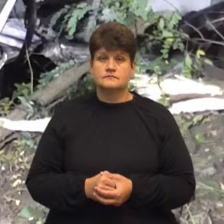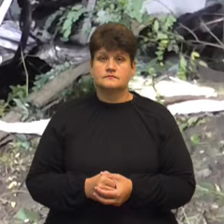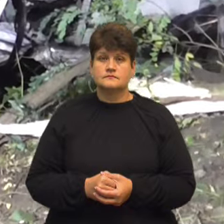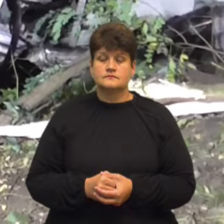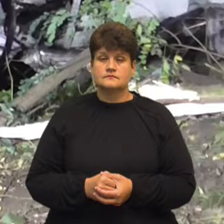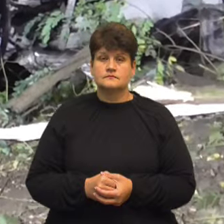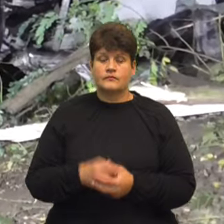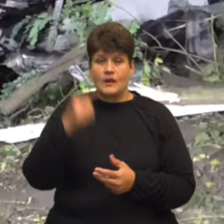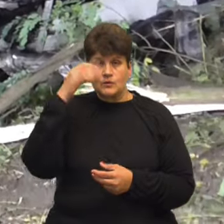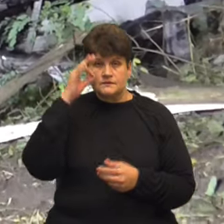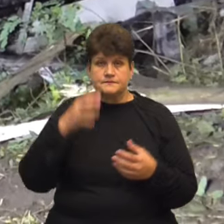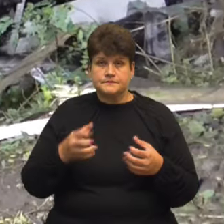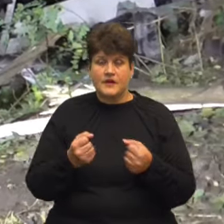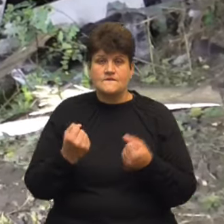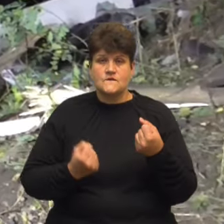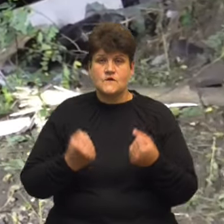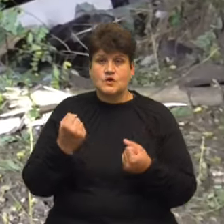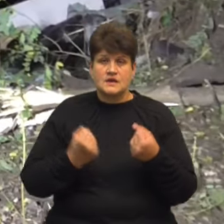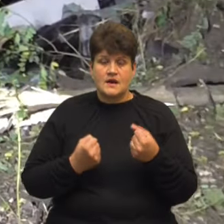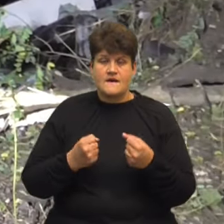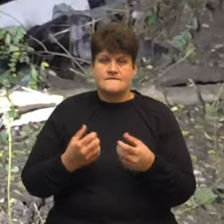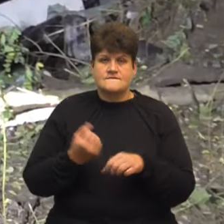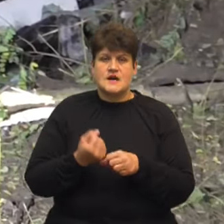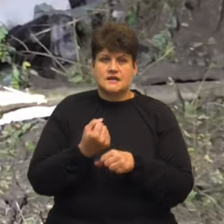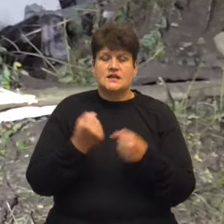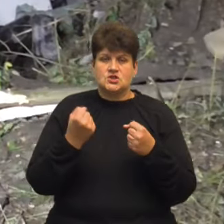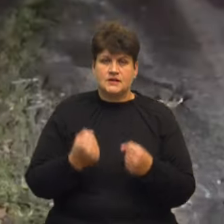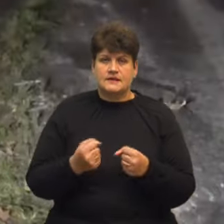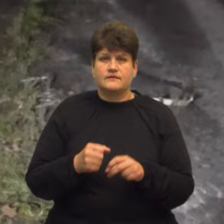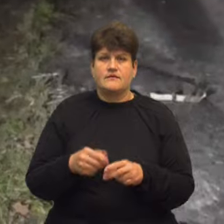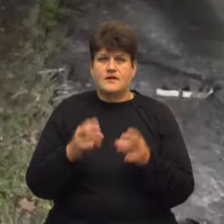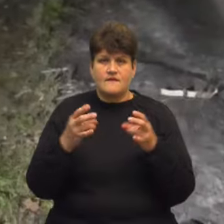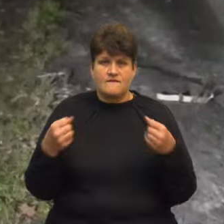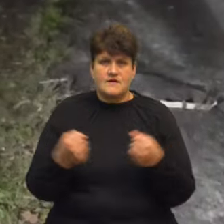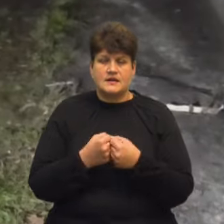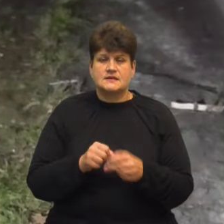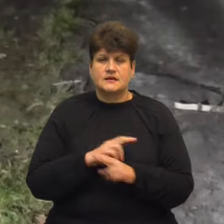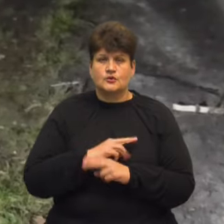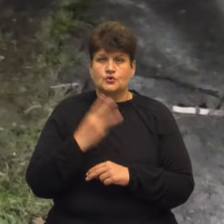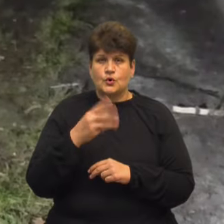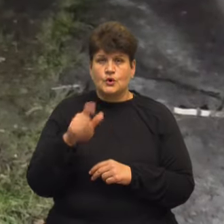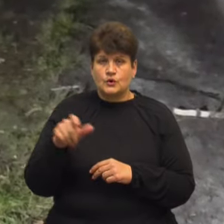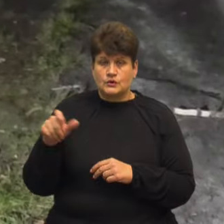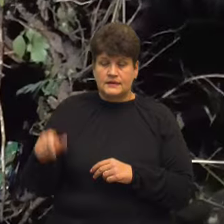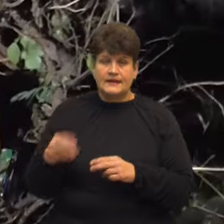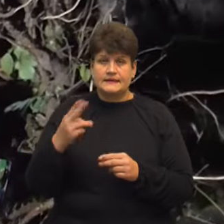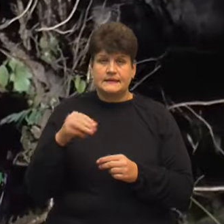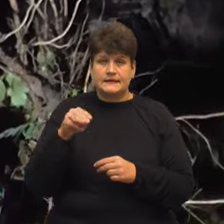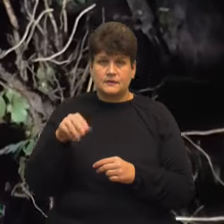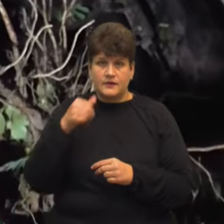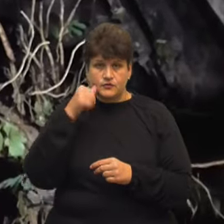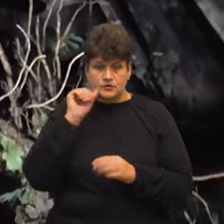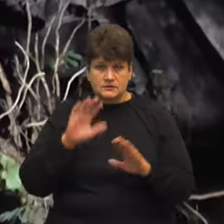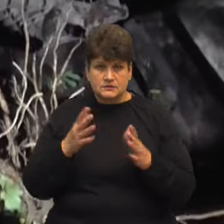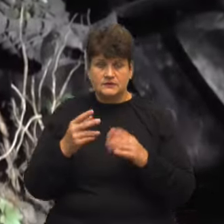Поліцейські затримали водія вантажівку через аварію, в якій загинули троє людей ДТП сталося вчора, 17 жовтня, приблизно о